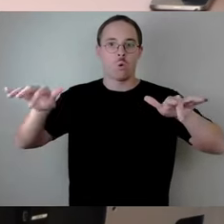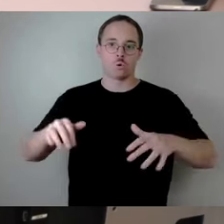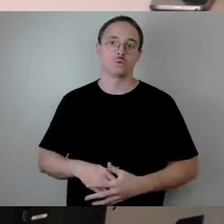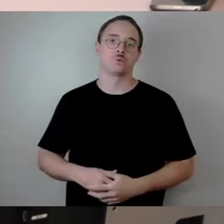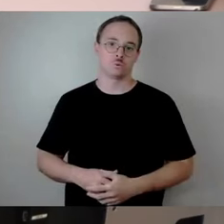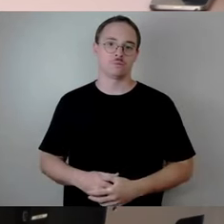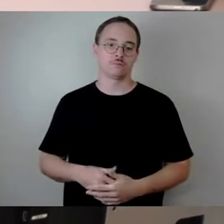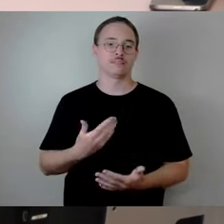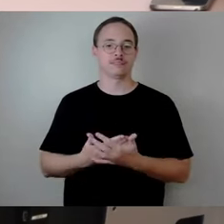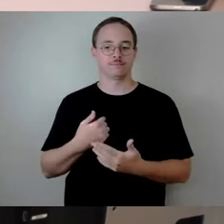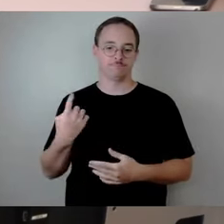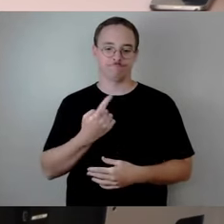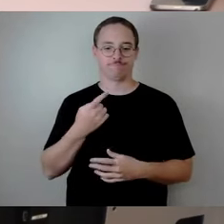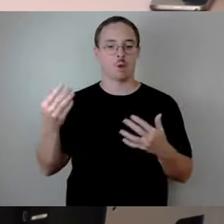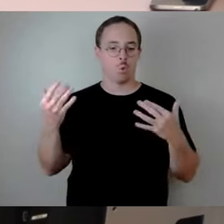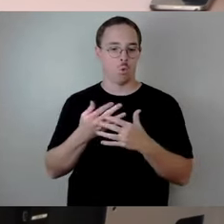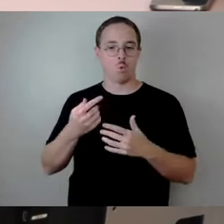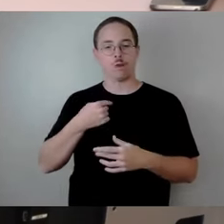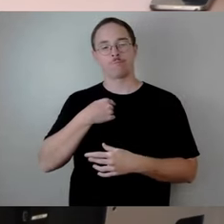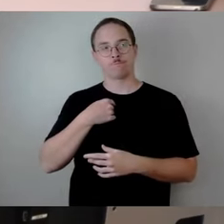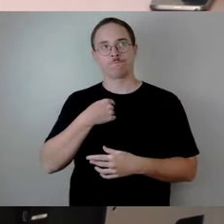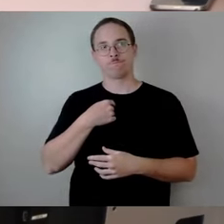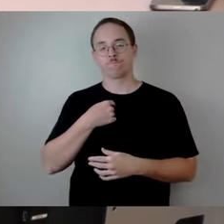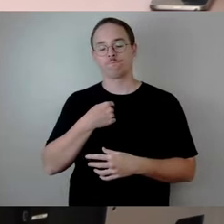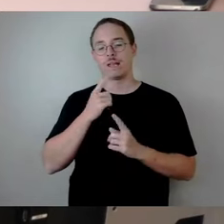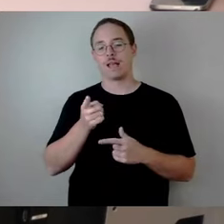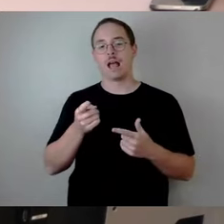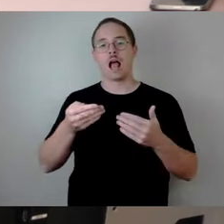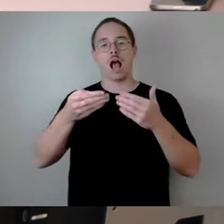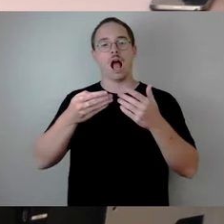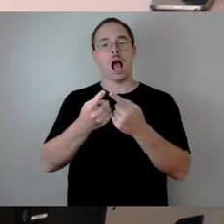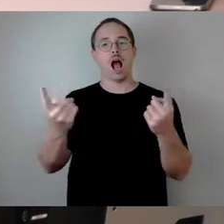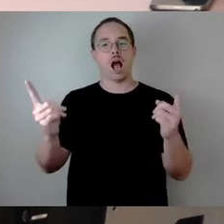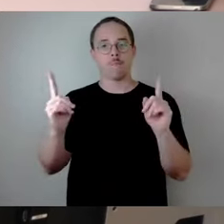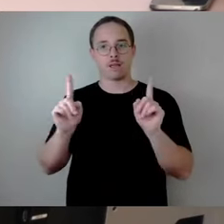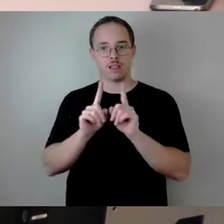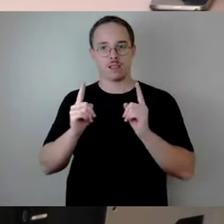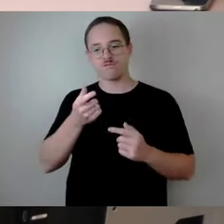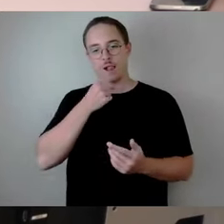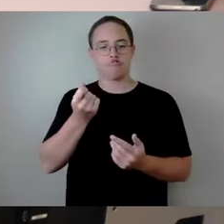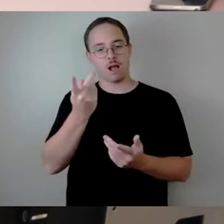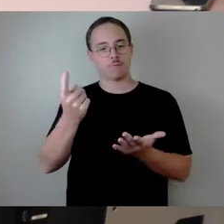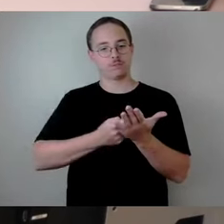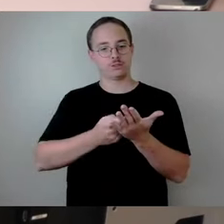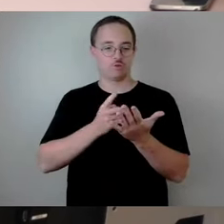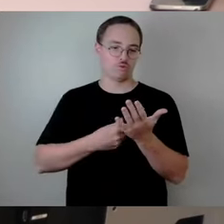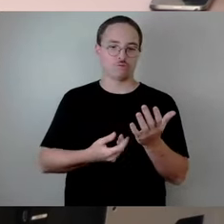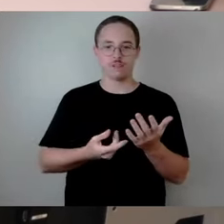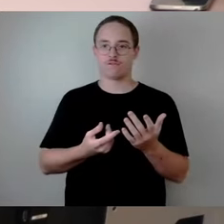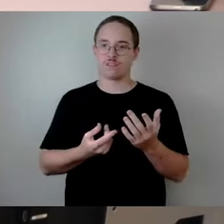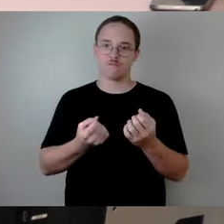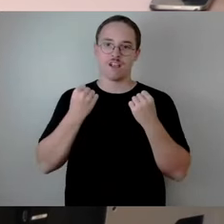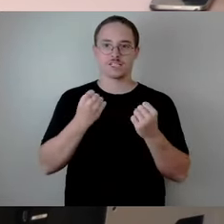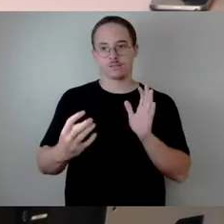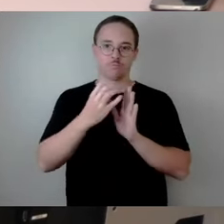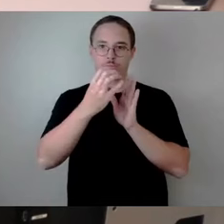auch angemessen zu sagen, wir setzen die entsprechenden Rahmenbedingungen für den Dresdner Norden, für die Menschen, die dort